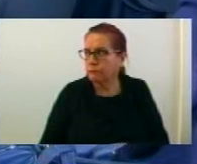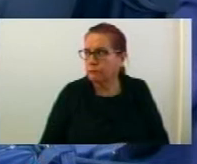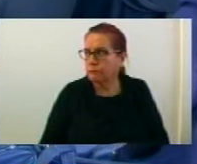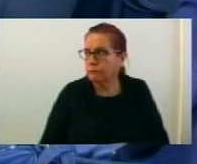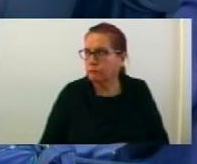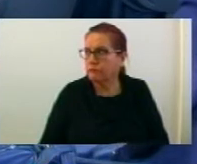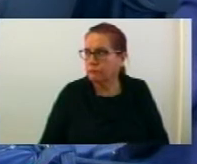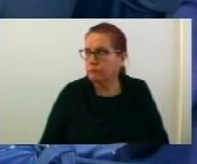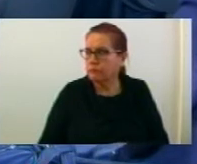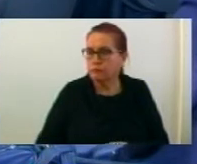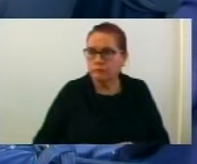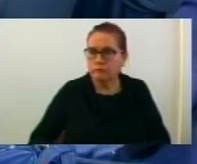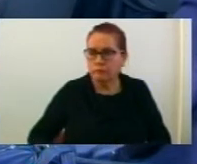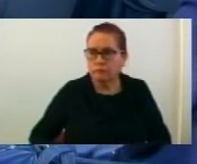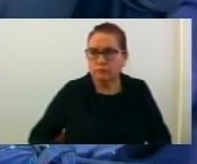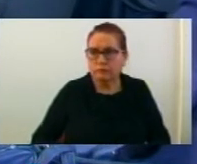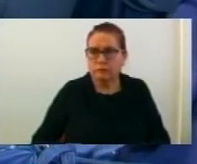Некој не ба разбор, така ли?